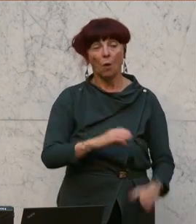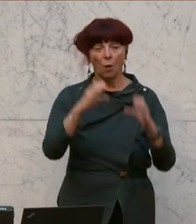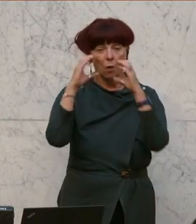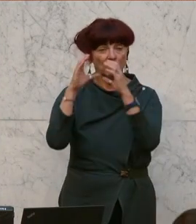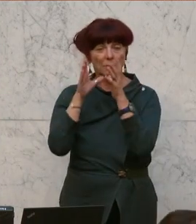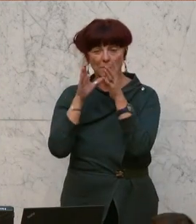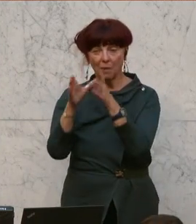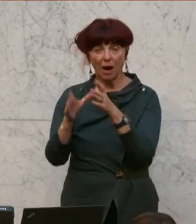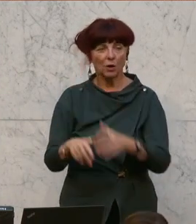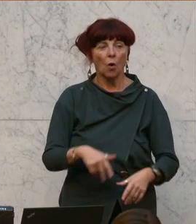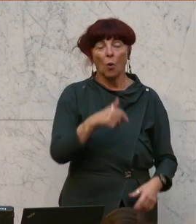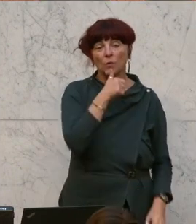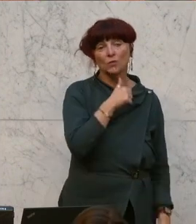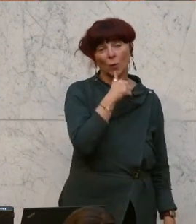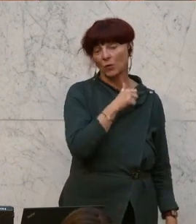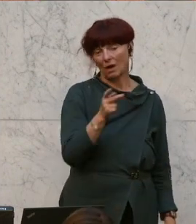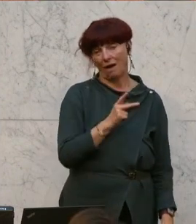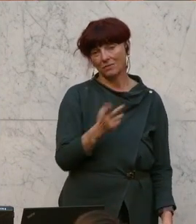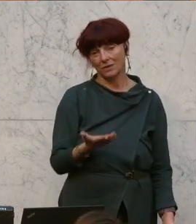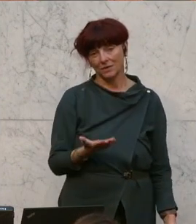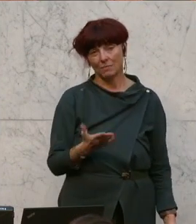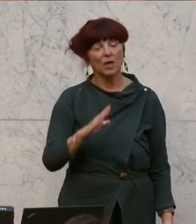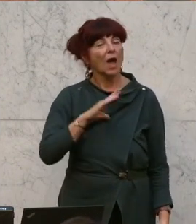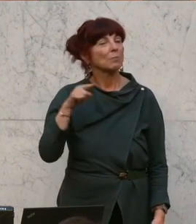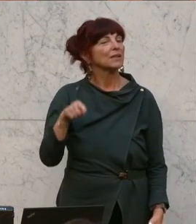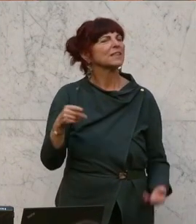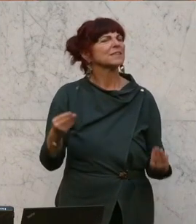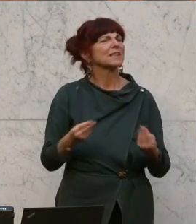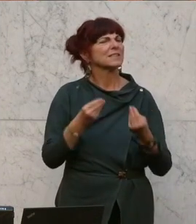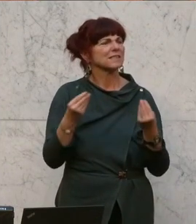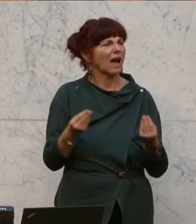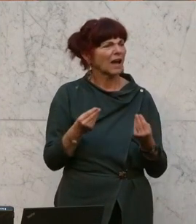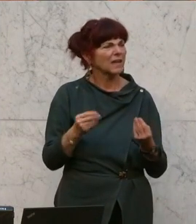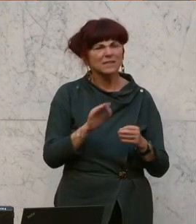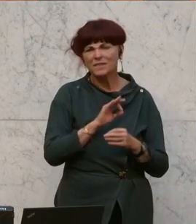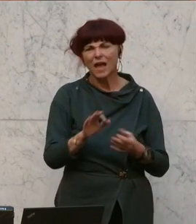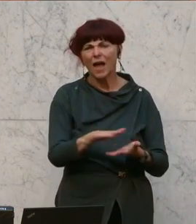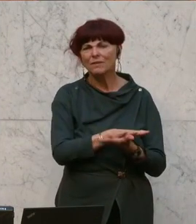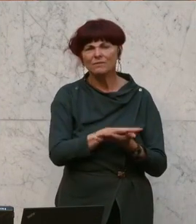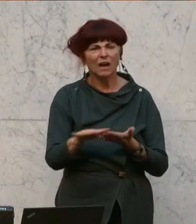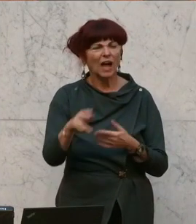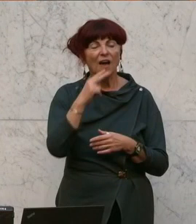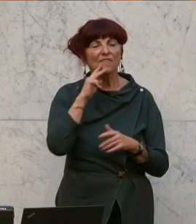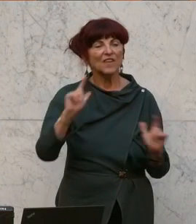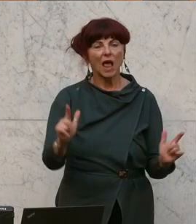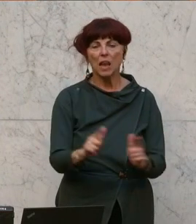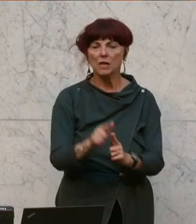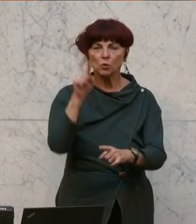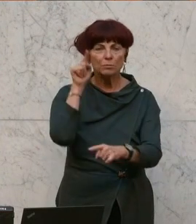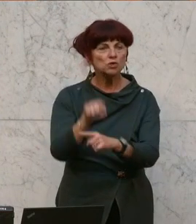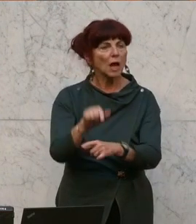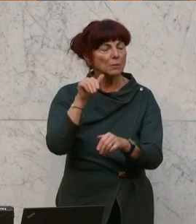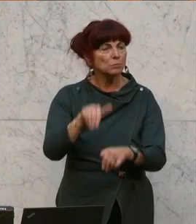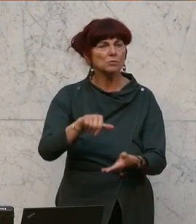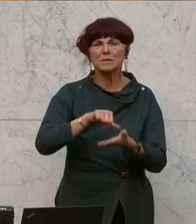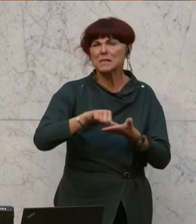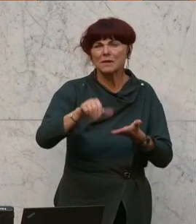Grünen können es nicht. Dabei ist die Sache relativ einfach. Wer eine Leistung bestellt, muss sie